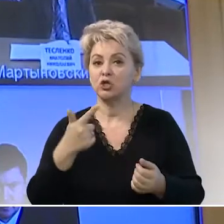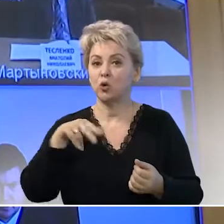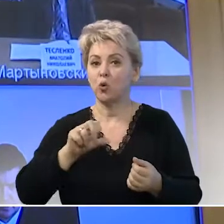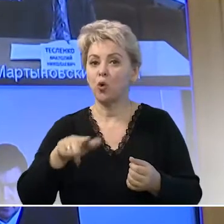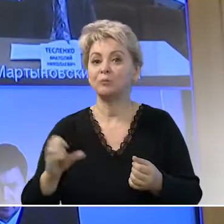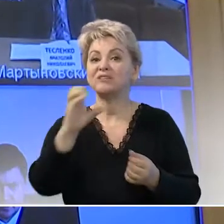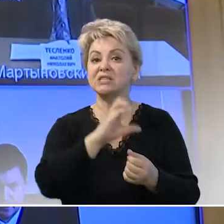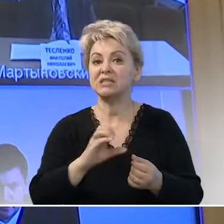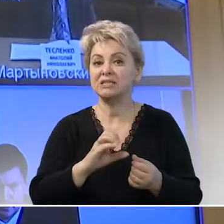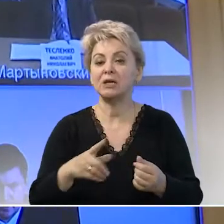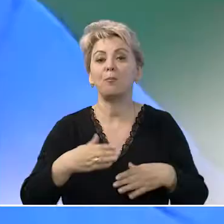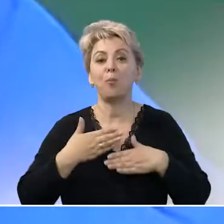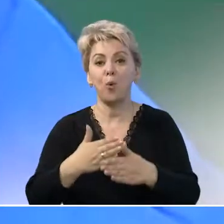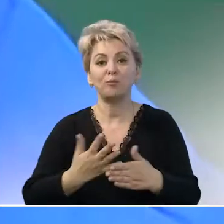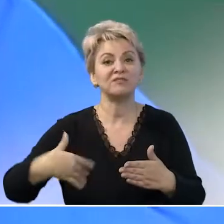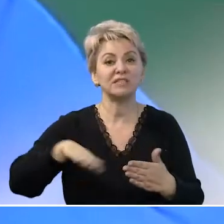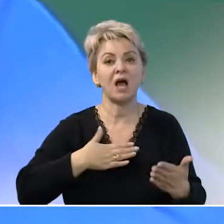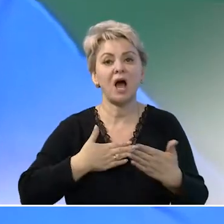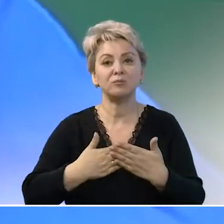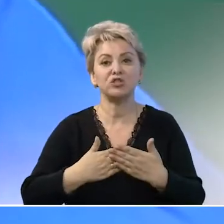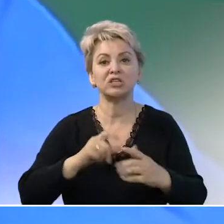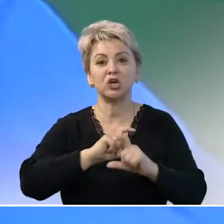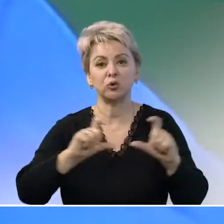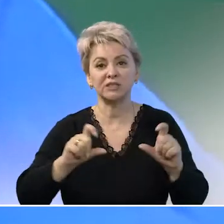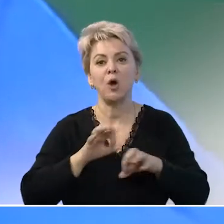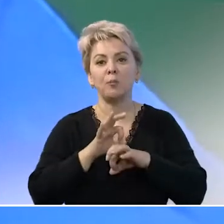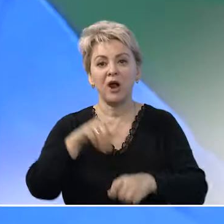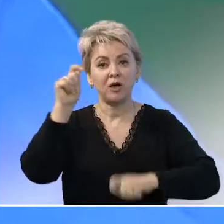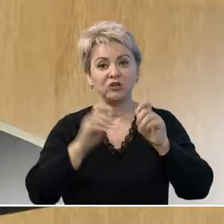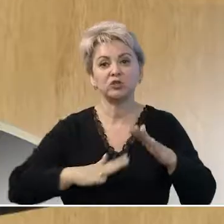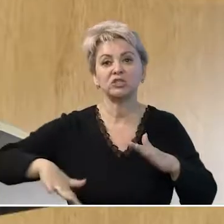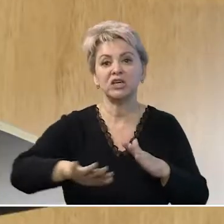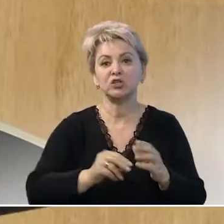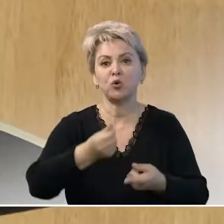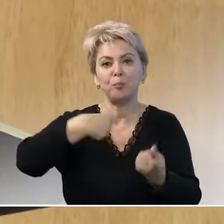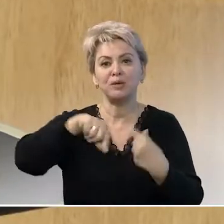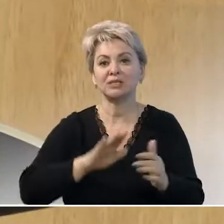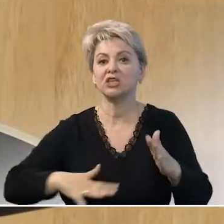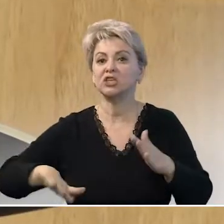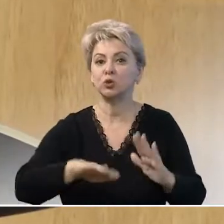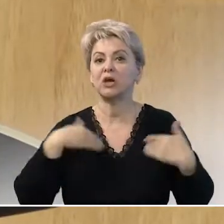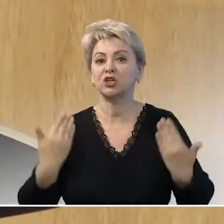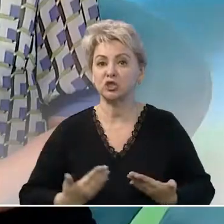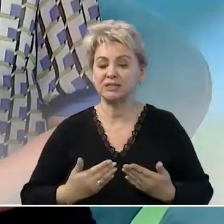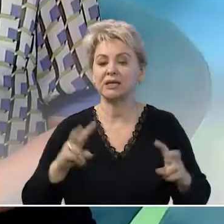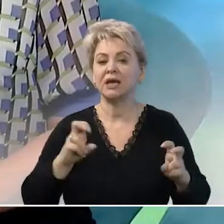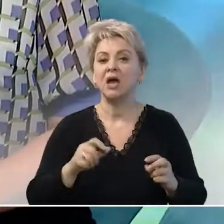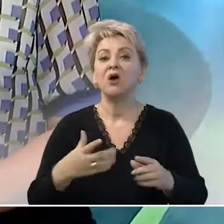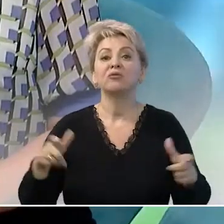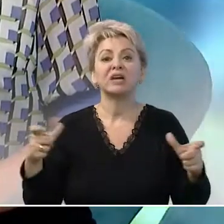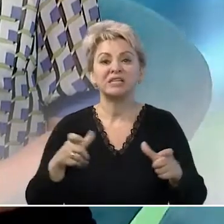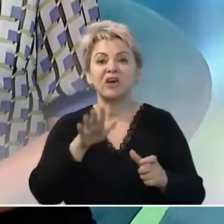Голубев. В сентябре при содействии всех общественных институтов пройдет форум «Территория бизнеса. Территория жизни». В